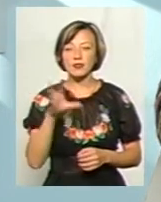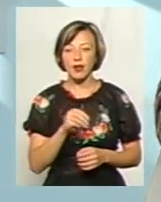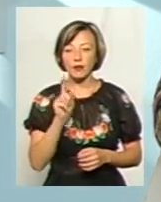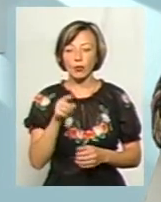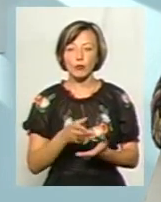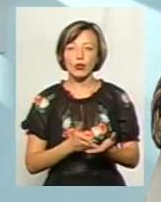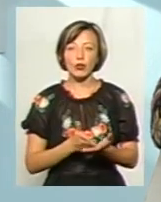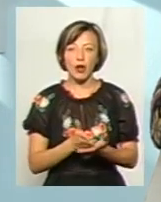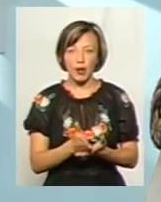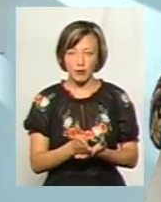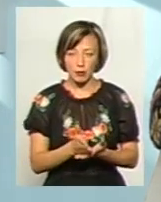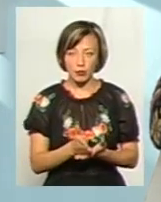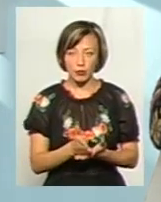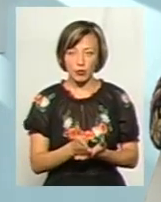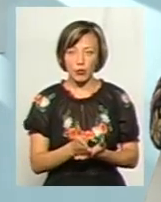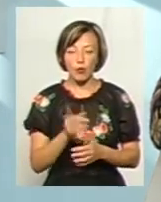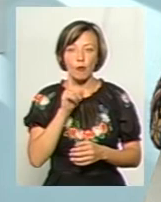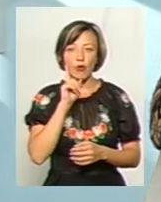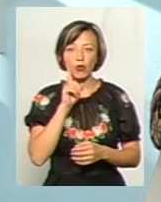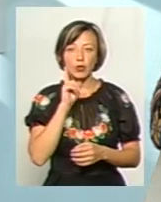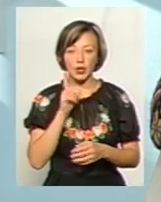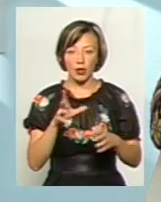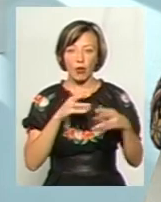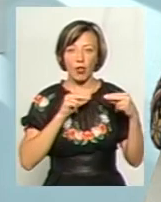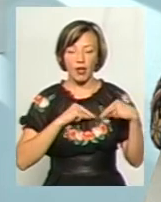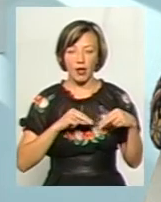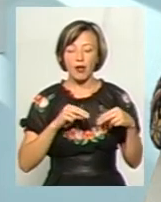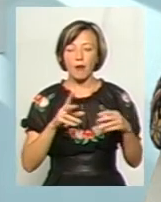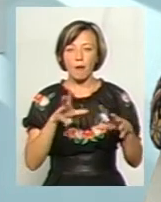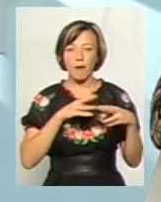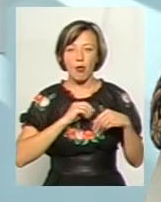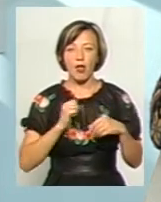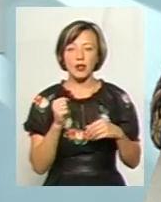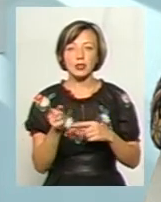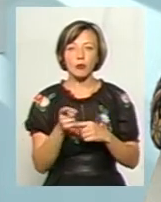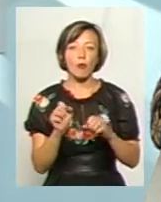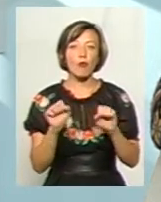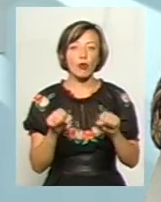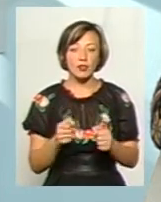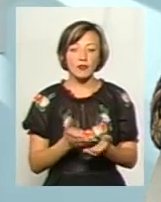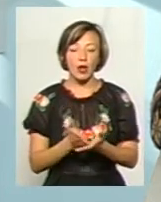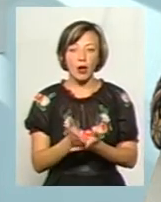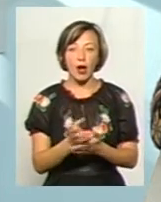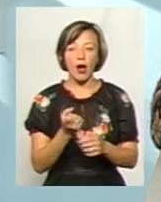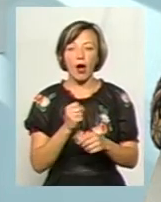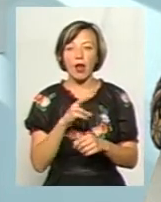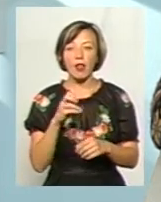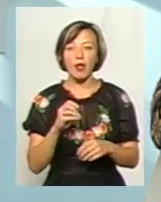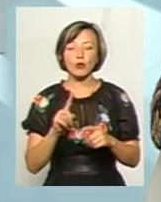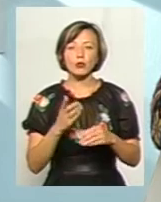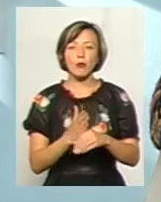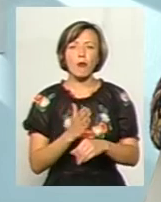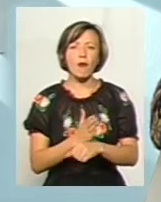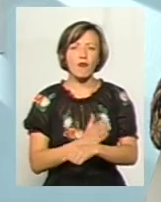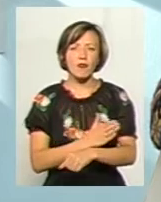тому напрямку, як говорить наш молодий колега з Тернополя, може йде в цьому напрямку, але страшенно повільно,